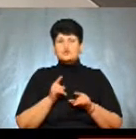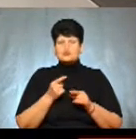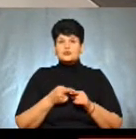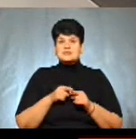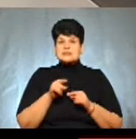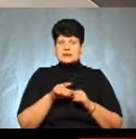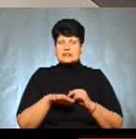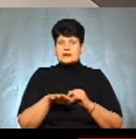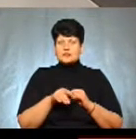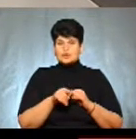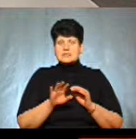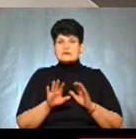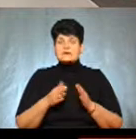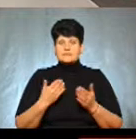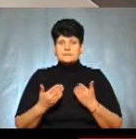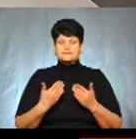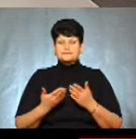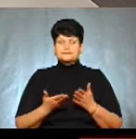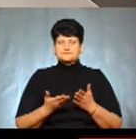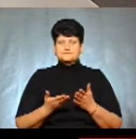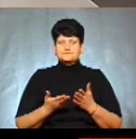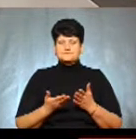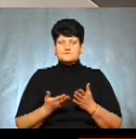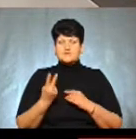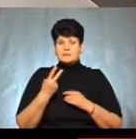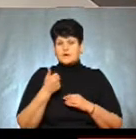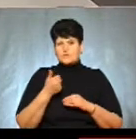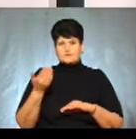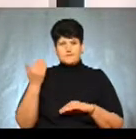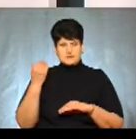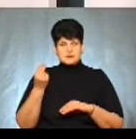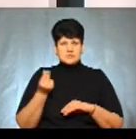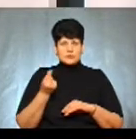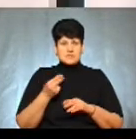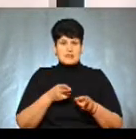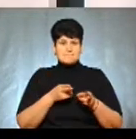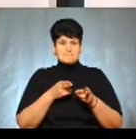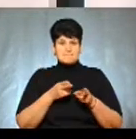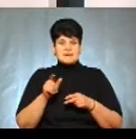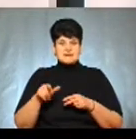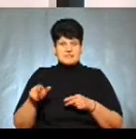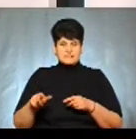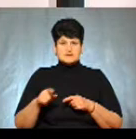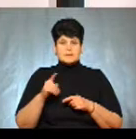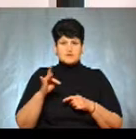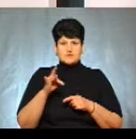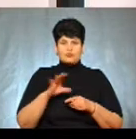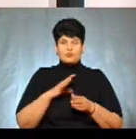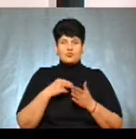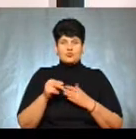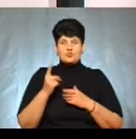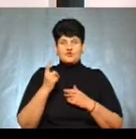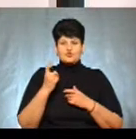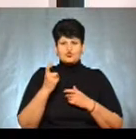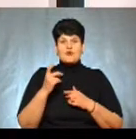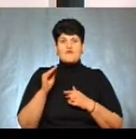території, ну, таке ставлення? Двома роками раніше за кошти мисливців з Борашчини було закуплено близько